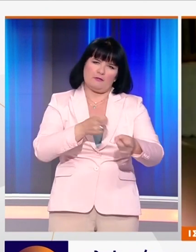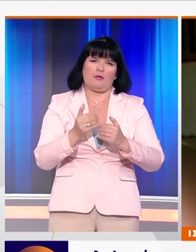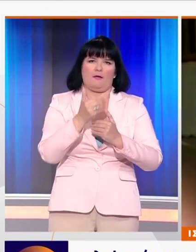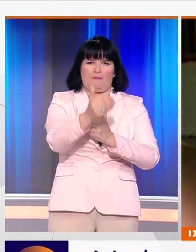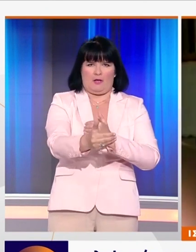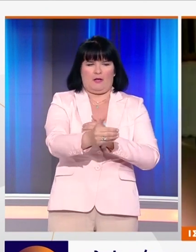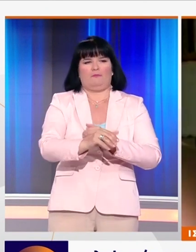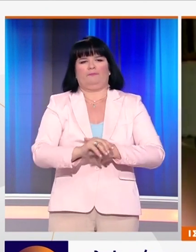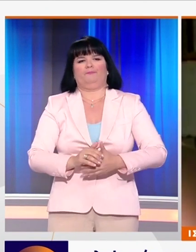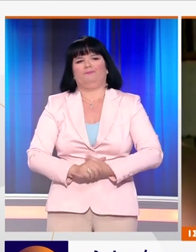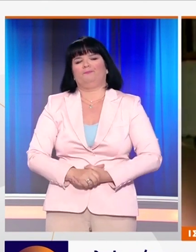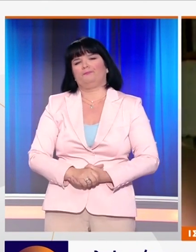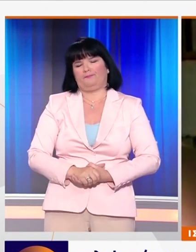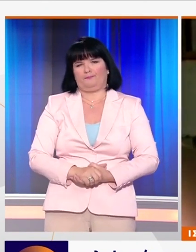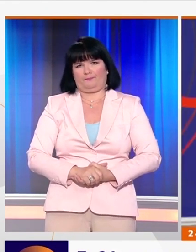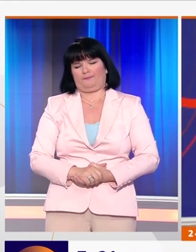αναστολή.